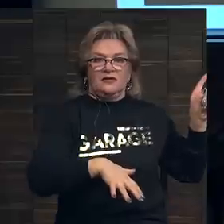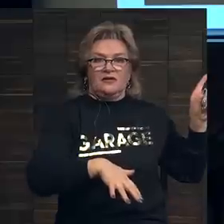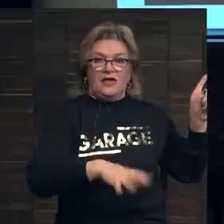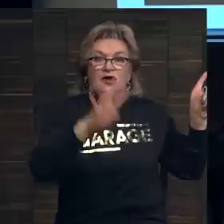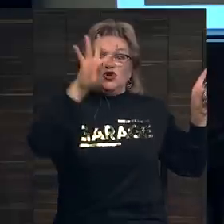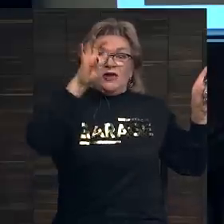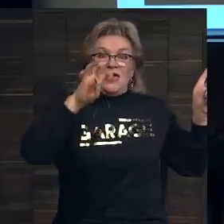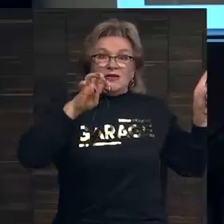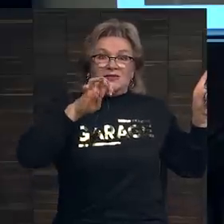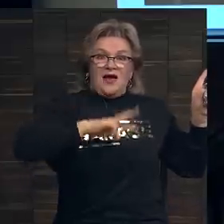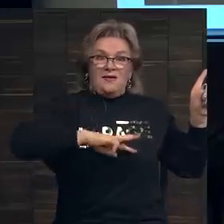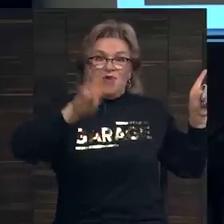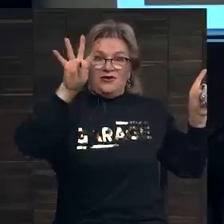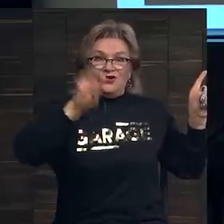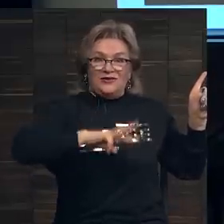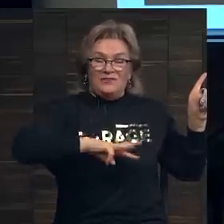400 миллионов